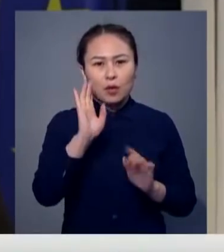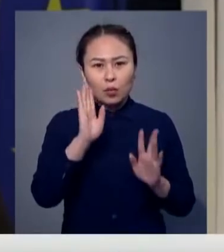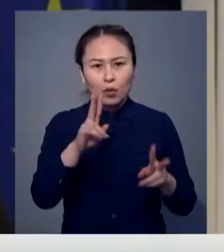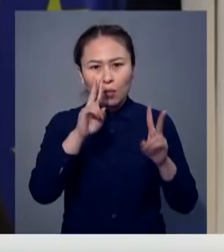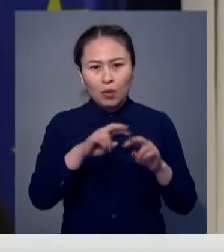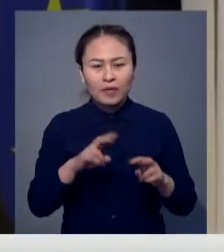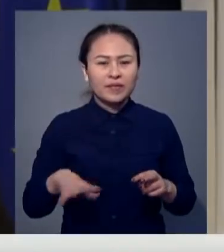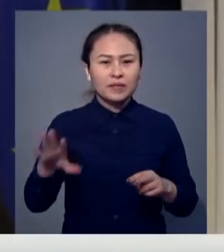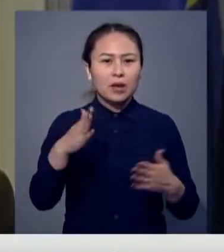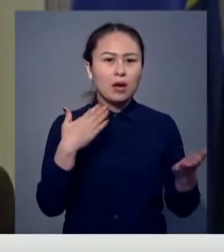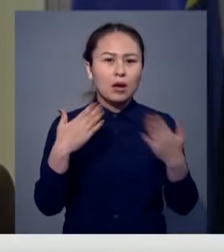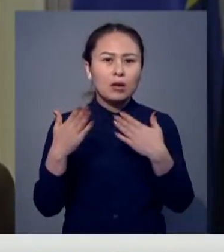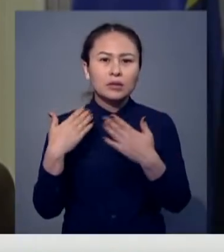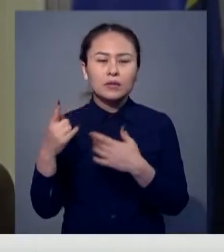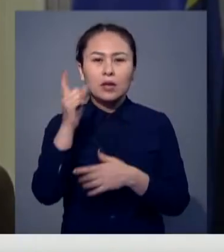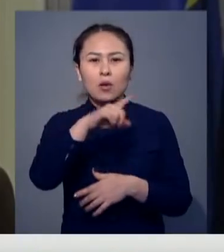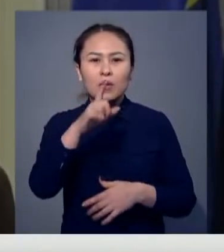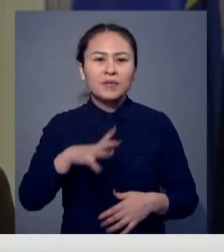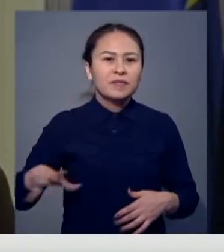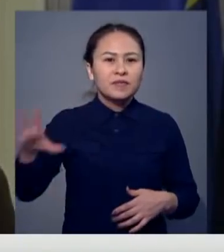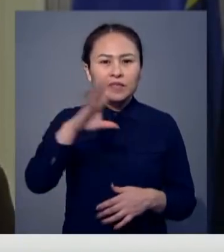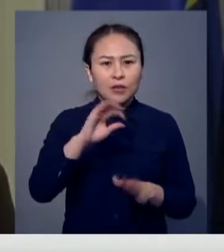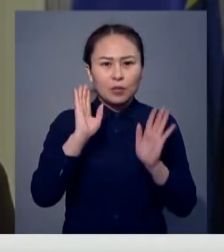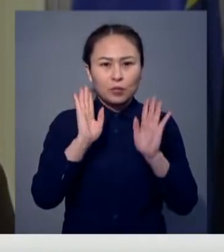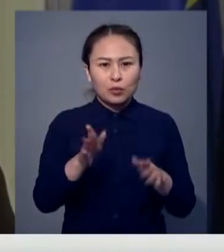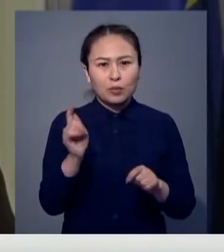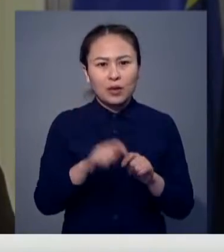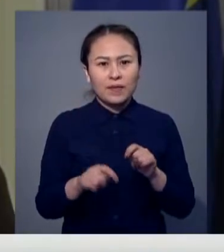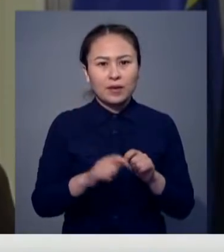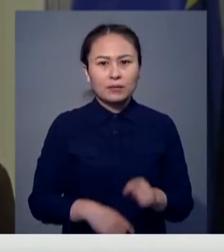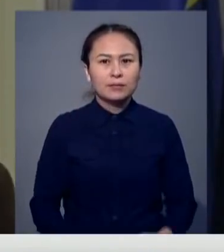шалдыққандармен қарымғатнастап олған өзгеді адамдарды тек серетін боламыз.